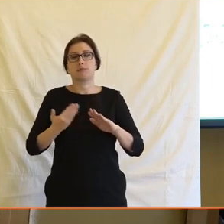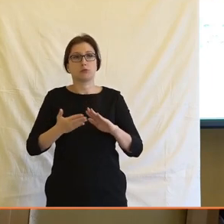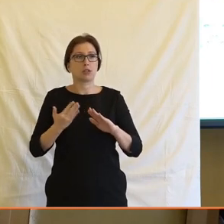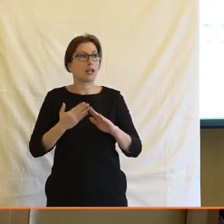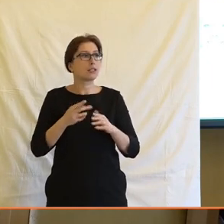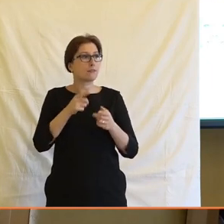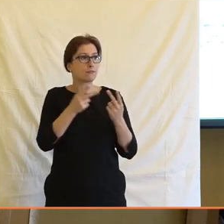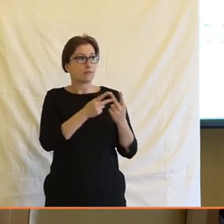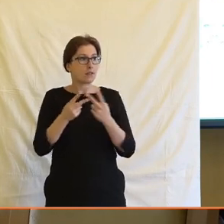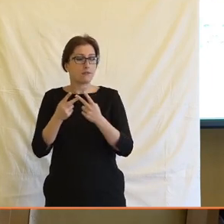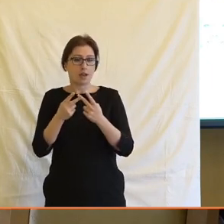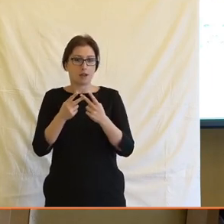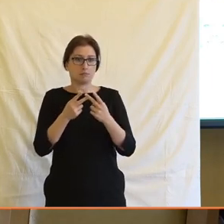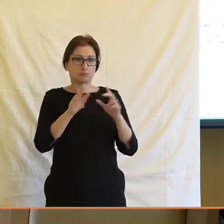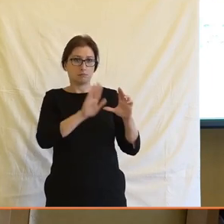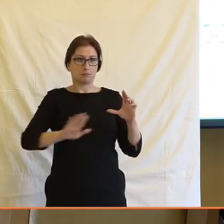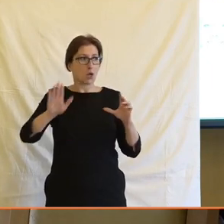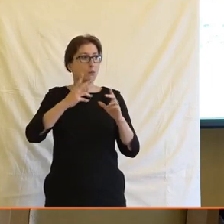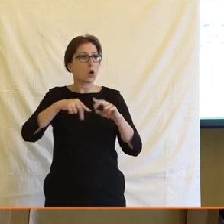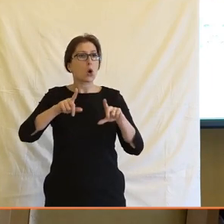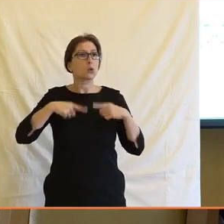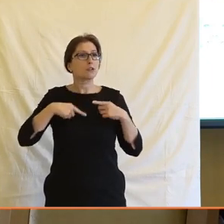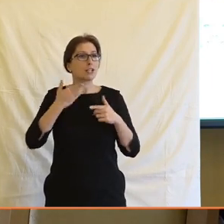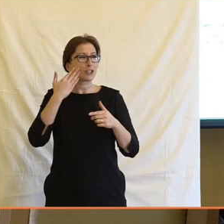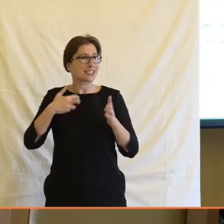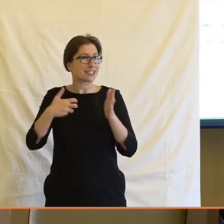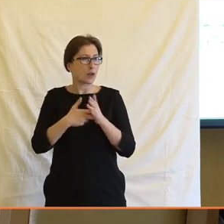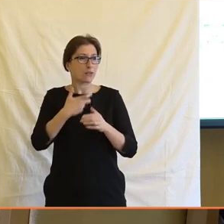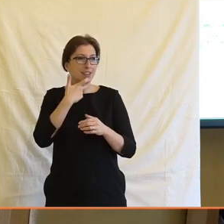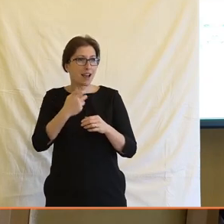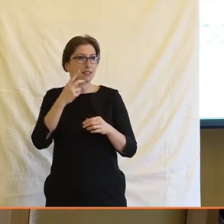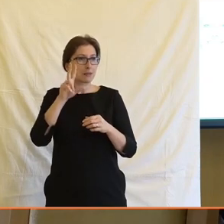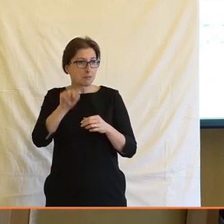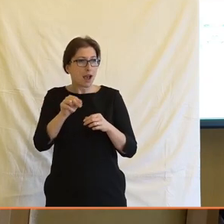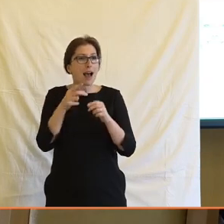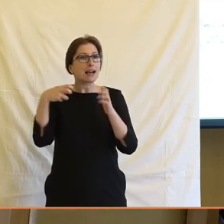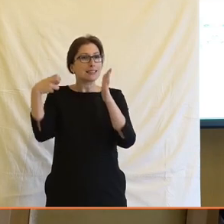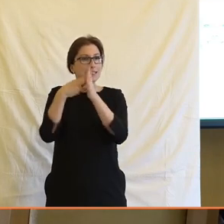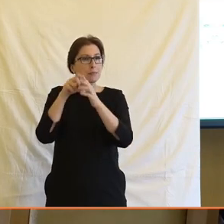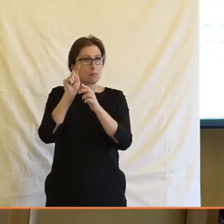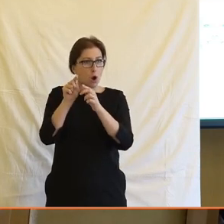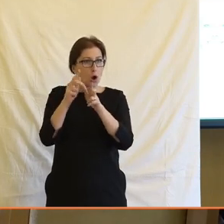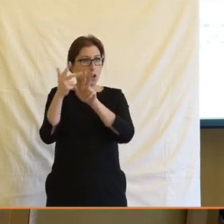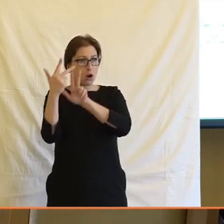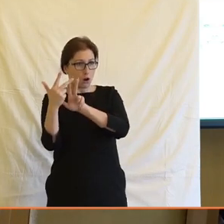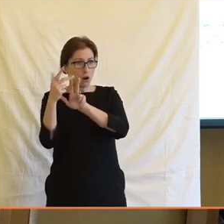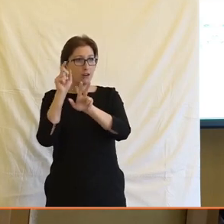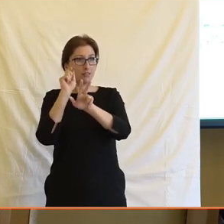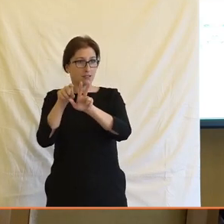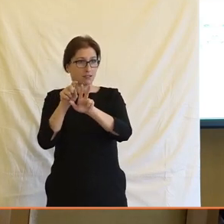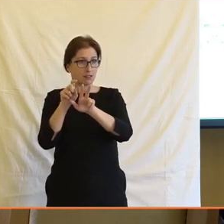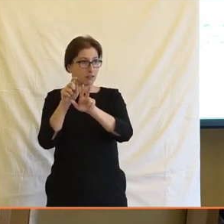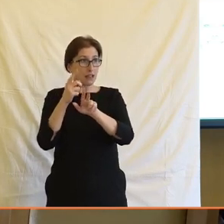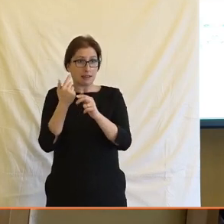stránku uzpůsobenou právě pro uživatele českého znakového jazyka, tak tam bývá takový ten znak těch ručiček a to je docela